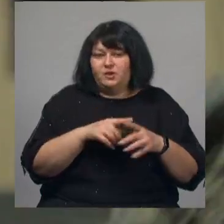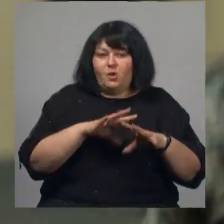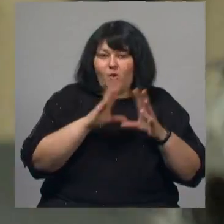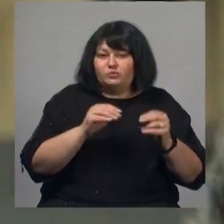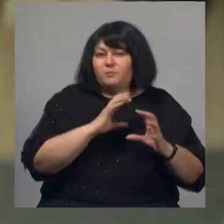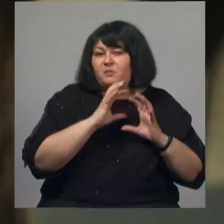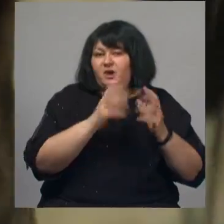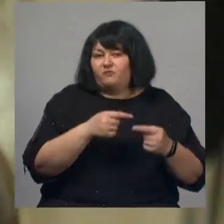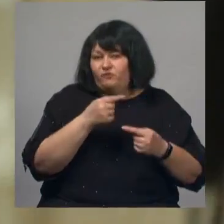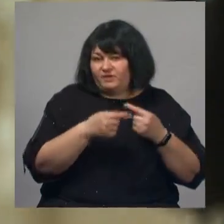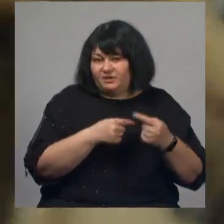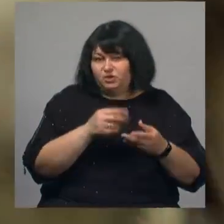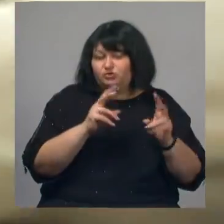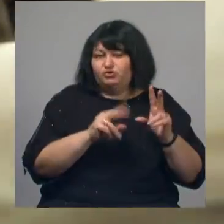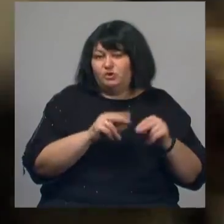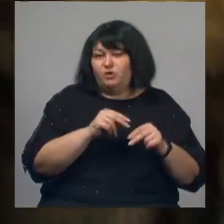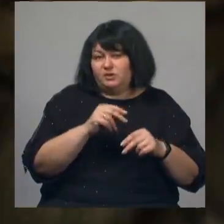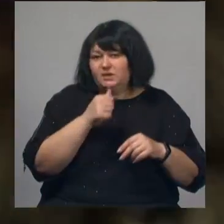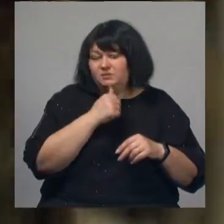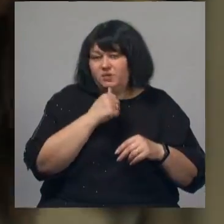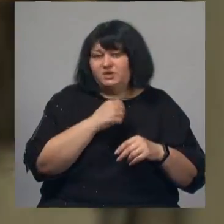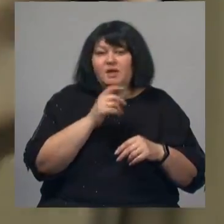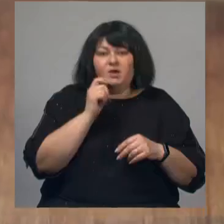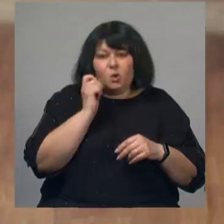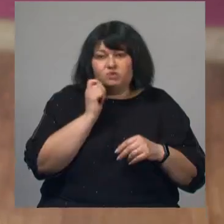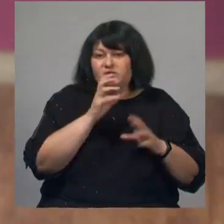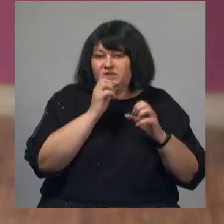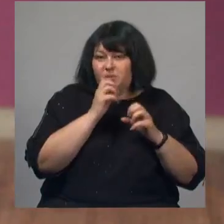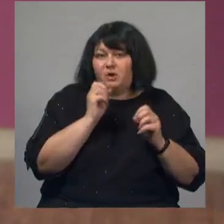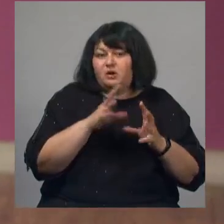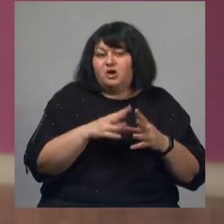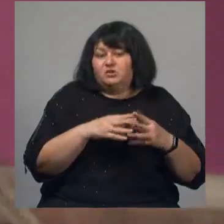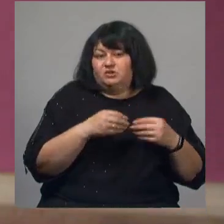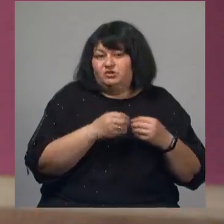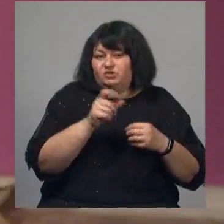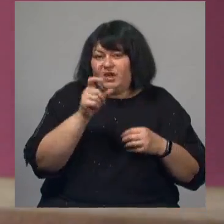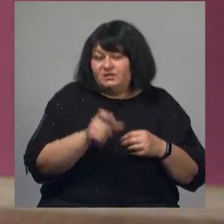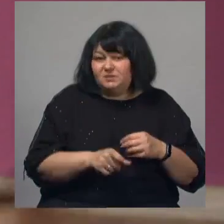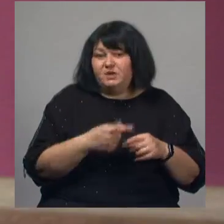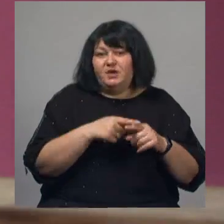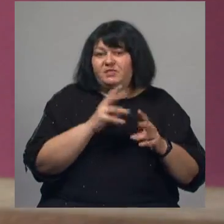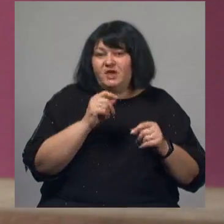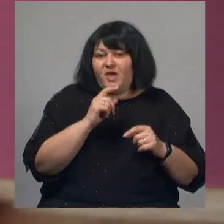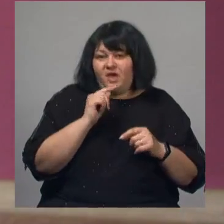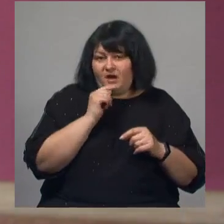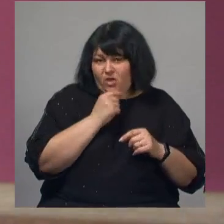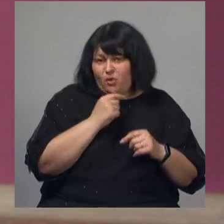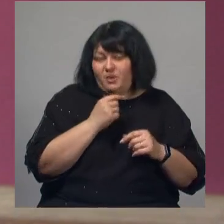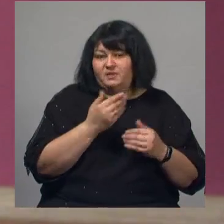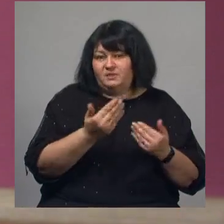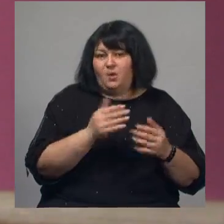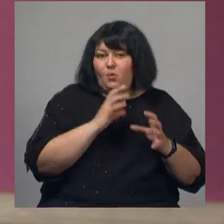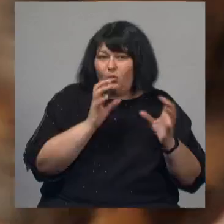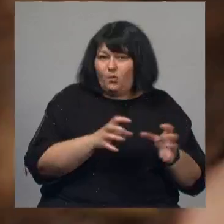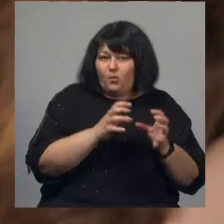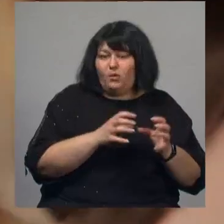тенденции, считают эксперты. Собак и кошек все чаще воспринимают как членов семьи и поэтому не экономят на уходе. Четверть